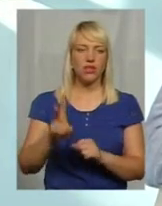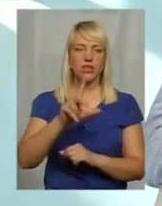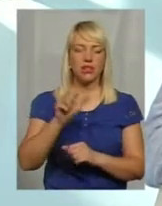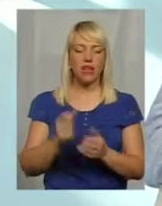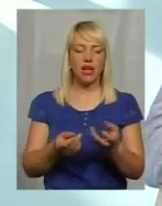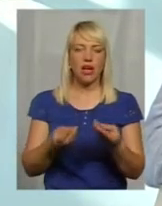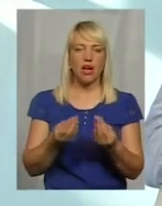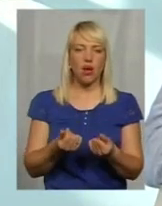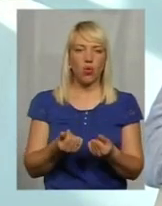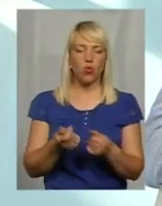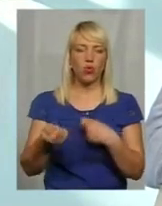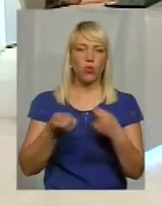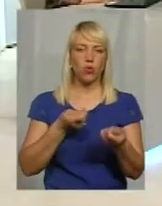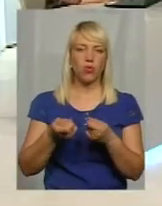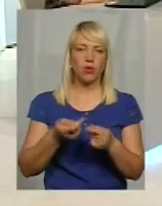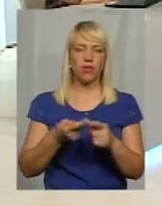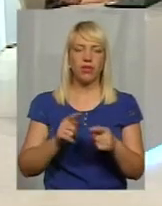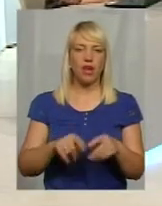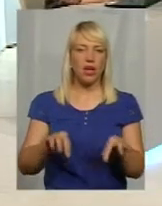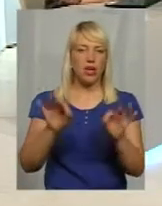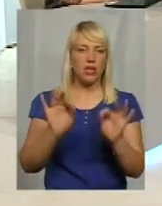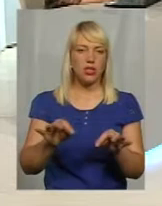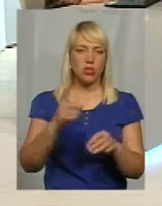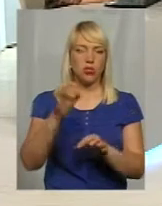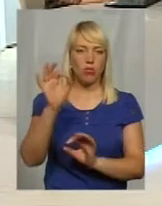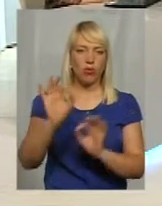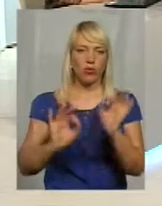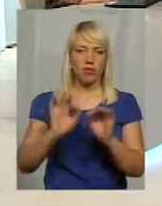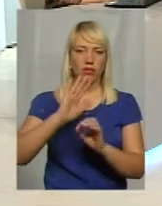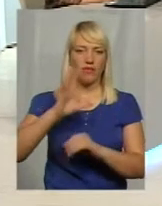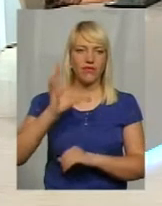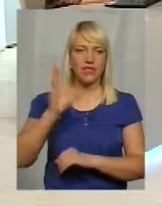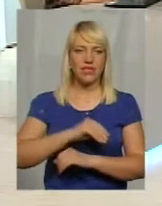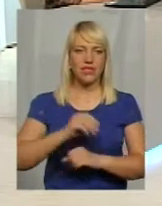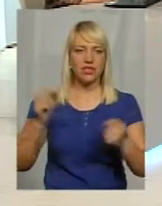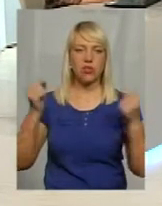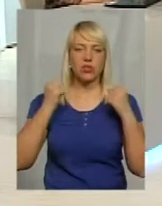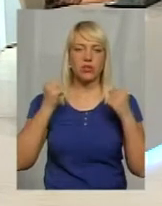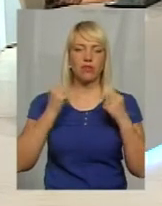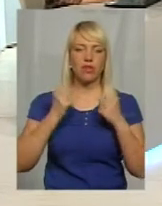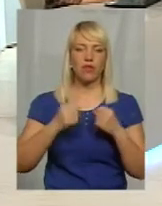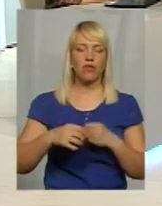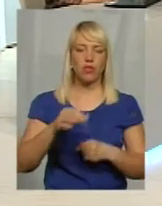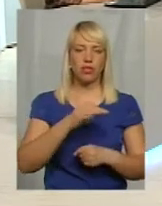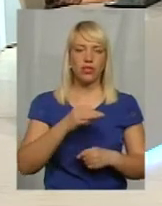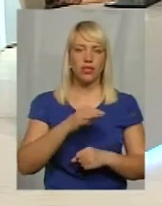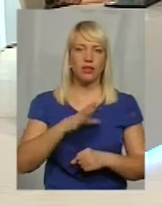управління молоді та спорту «Хмельницька вода». Абсолютно. 100% всі спортсмени області були профінансовані. Повністю.